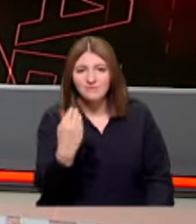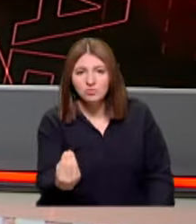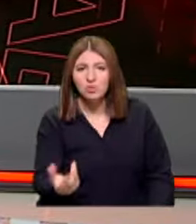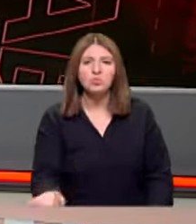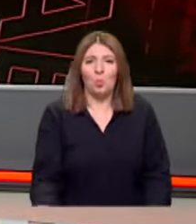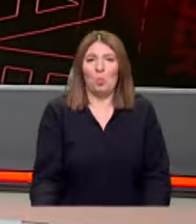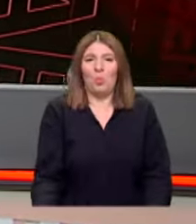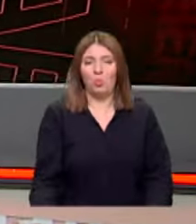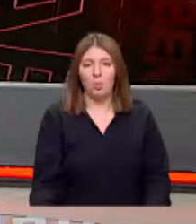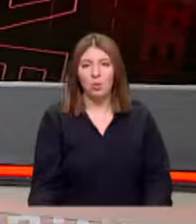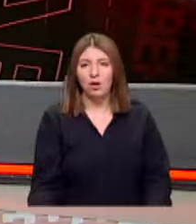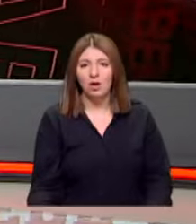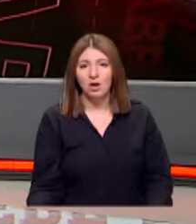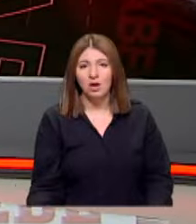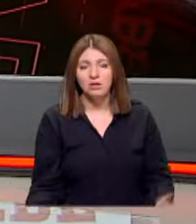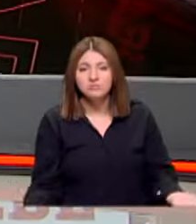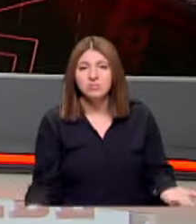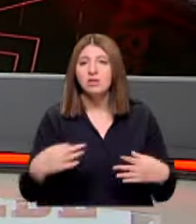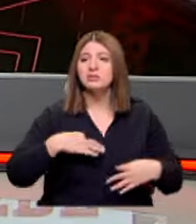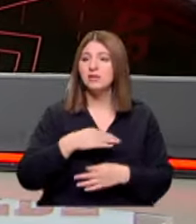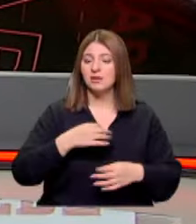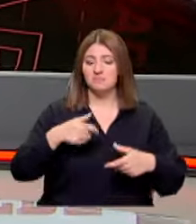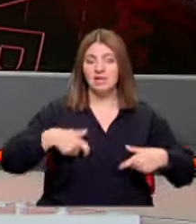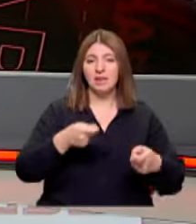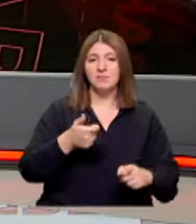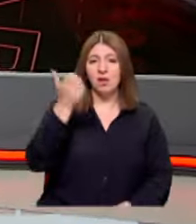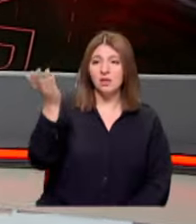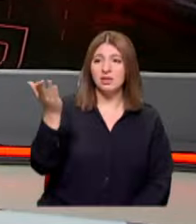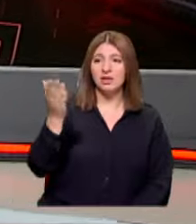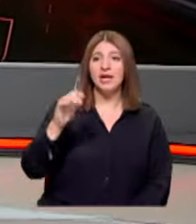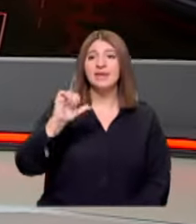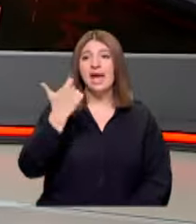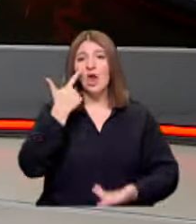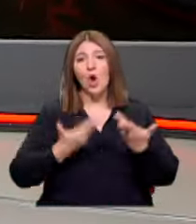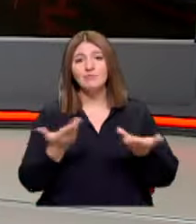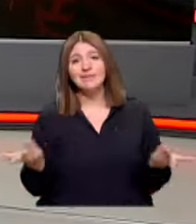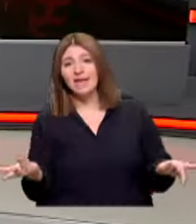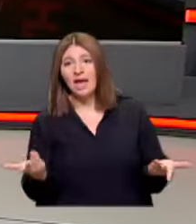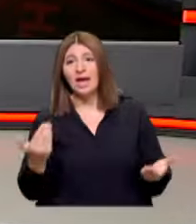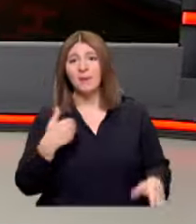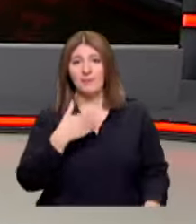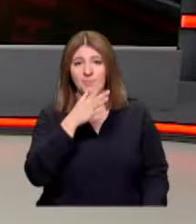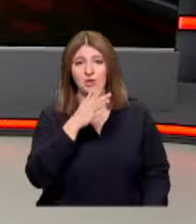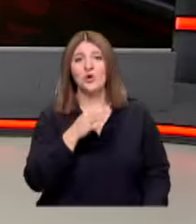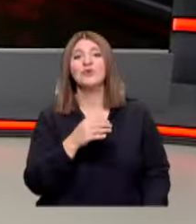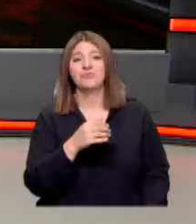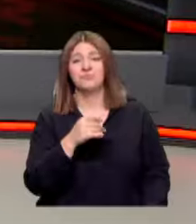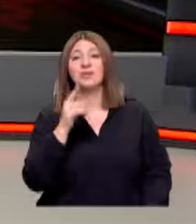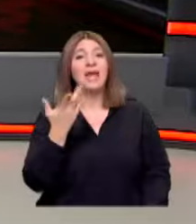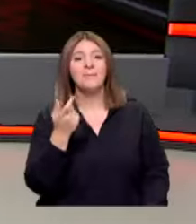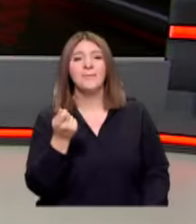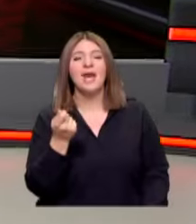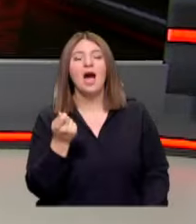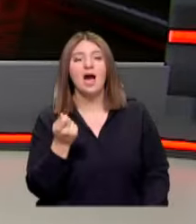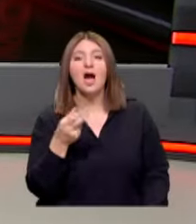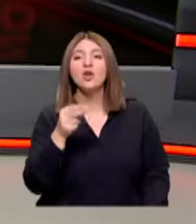veriyor muyuz? Hayır vermiyoruz Yahu Sayın Milli Eğitim Bakanı Değer ölçümüz ne? Ben biliyorum onu Değer ölçünüz para